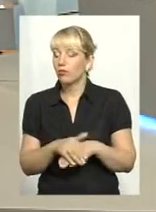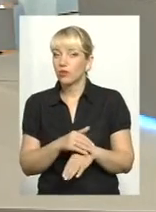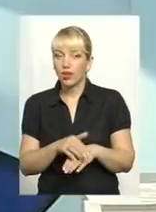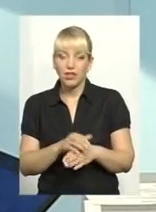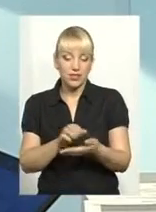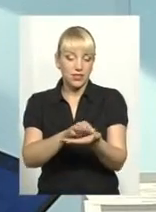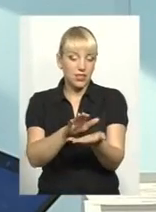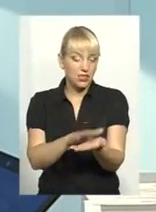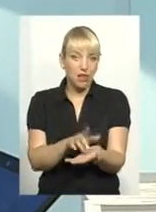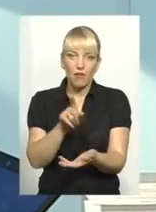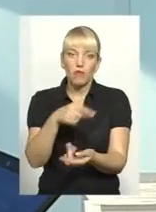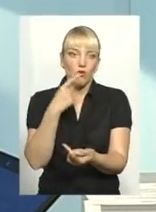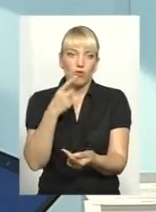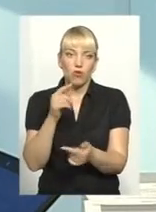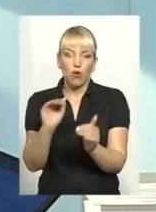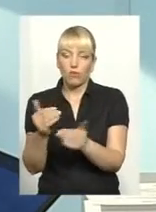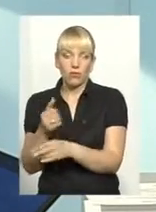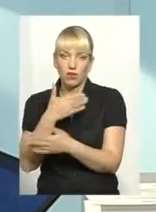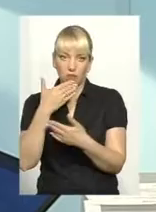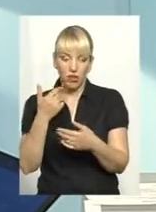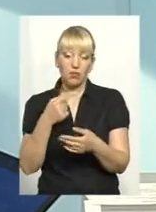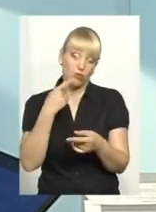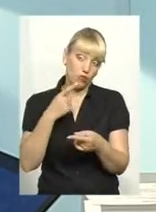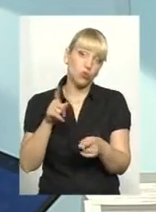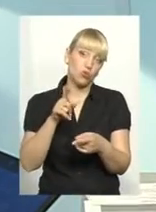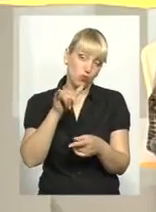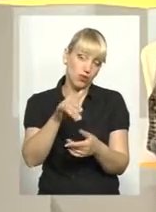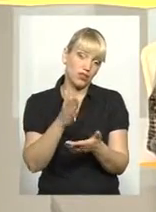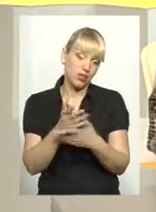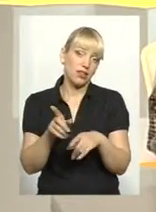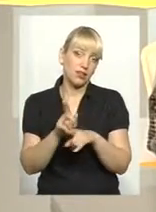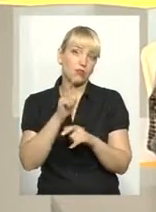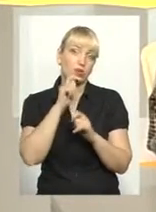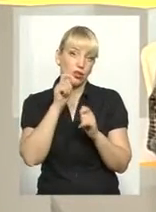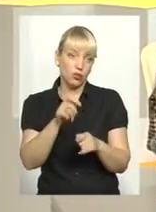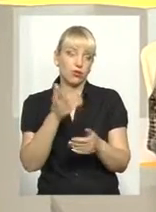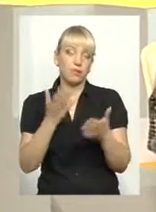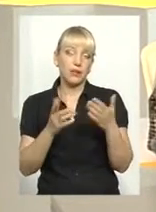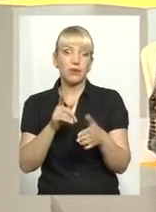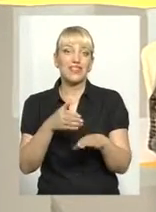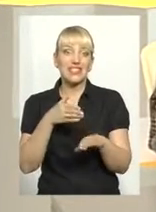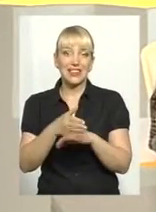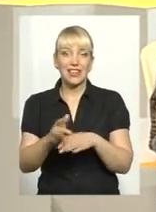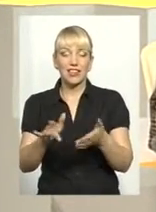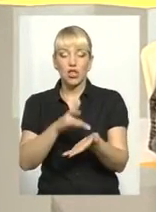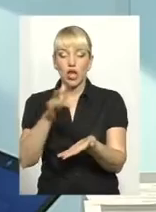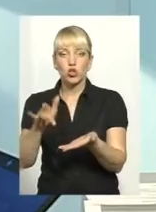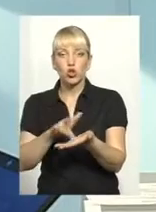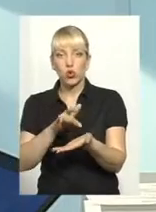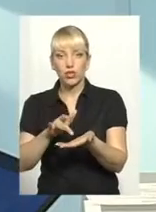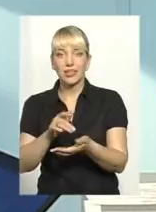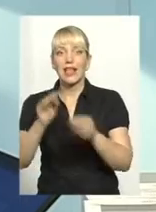не обмежує в тому. Ви можете зазначити, що у вас такий подарунок є. Тобто, якщо ви зайдете на сторінку, відповідну сторінку